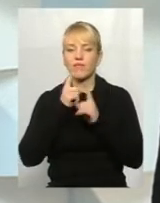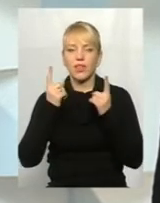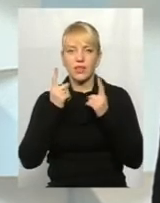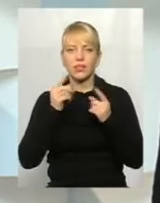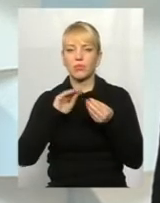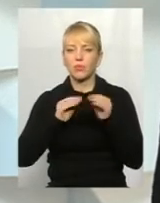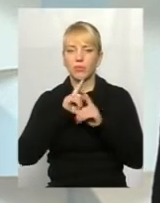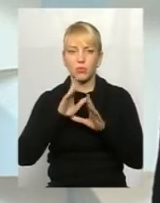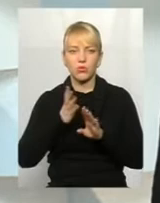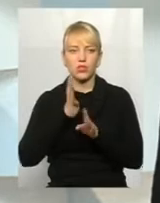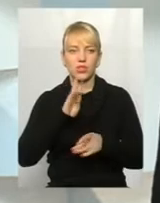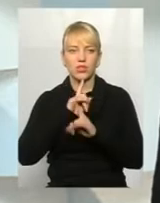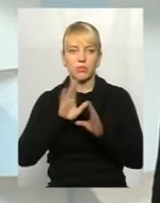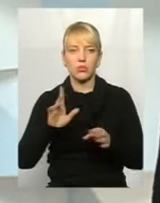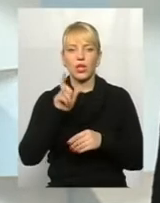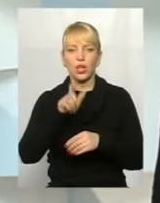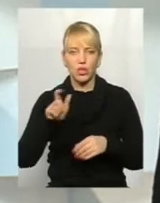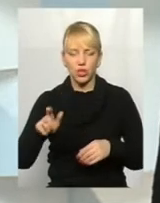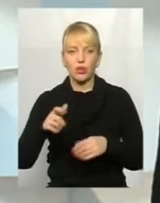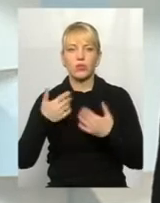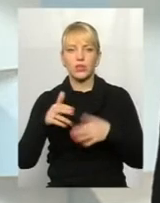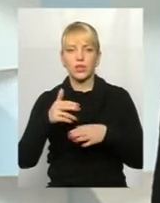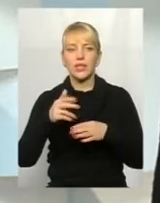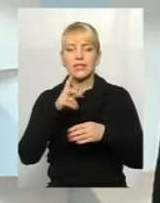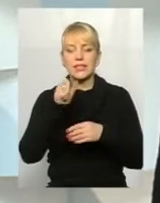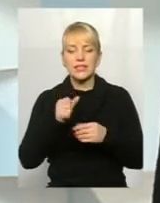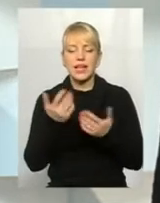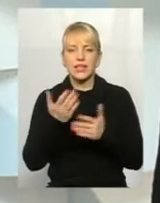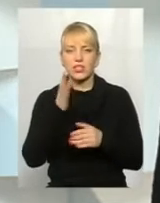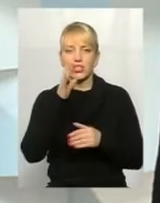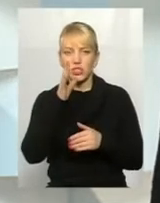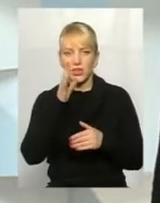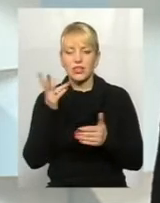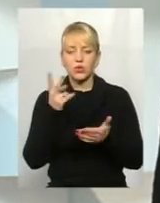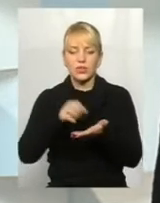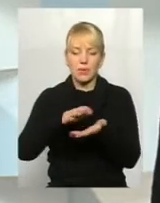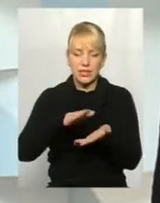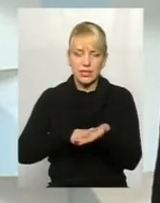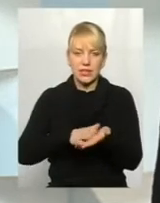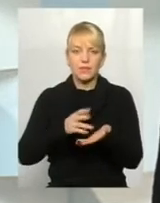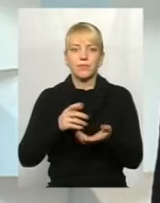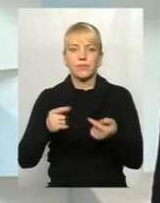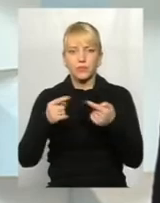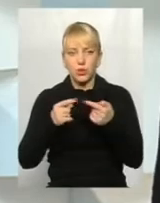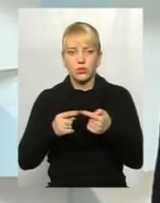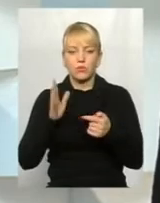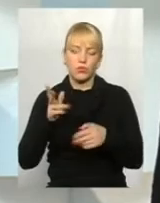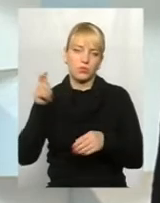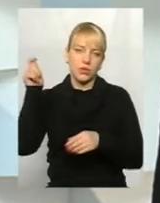черг не буде, і люди на певний час, на який зареєстровуваний час прийому, зможуть приїхати і